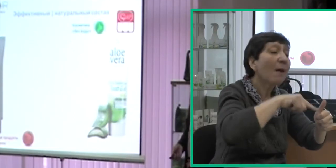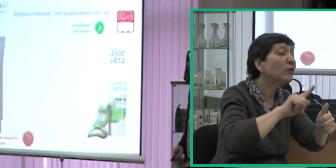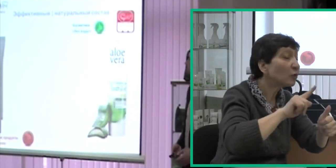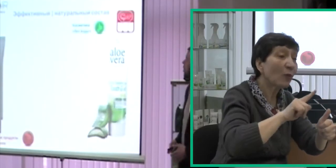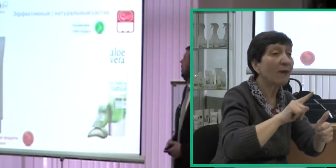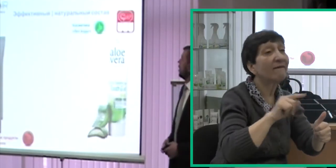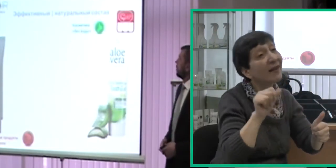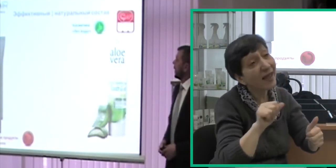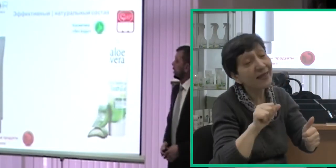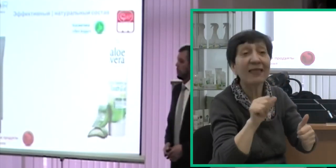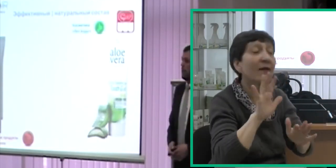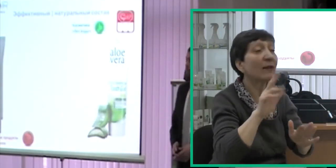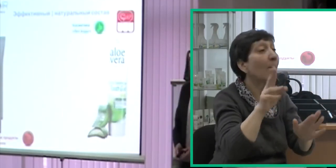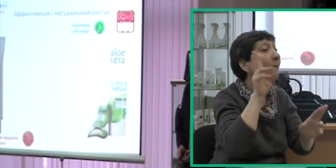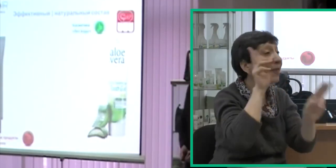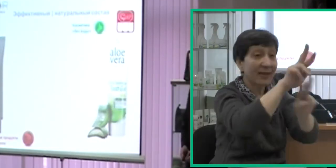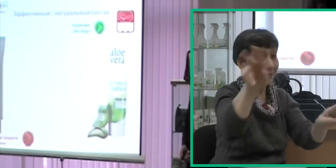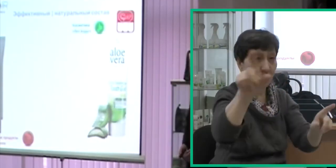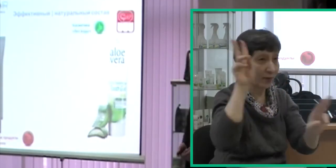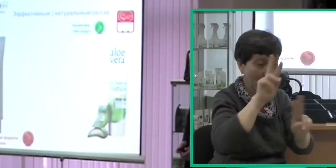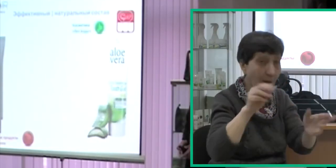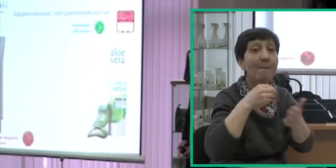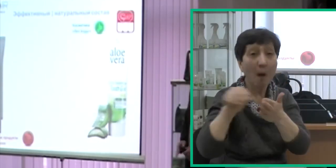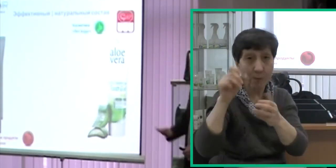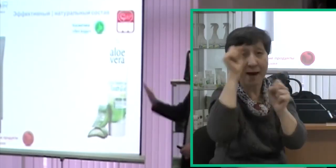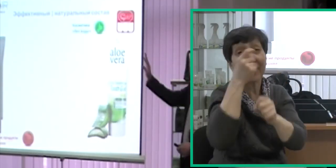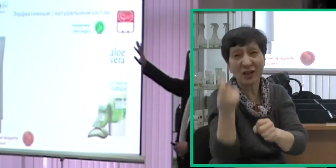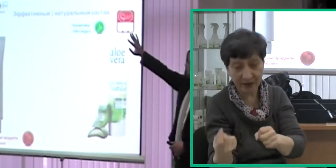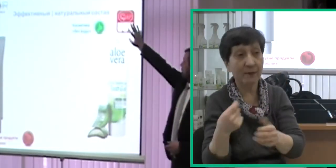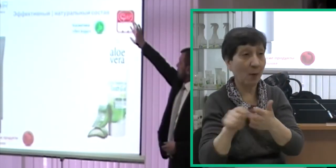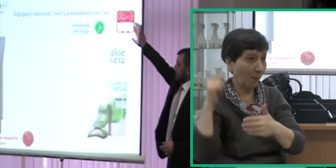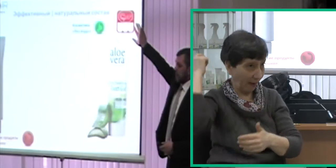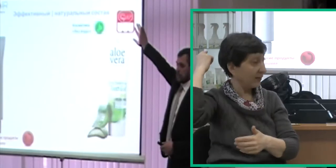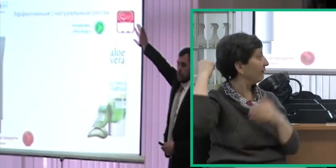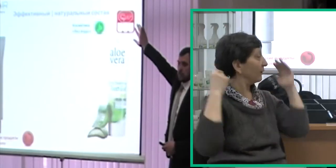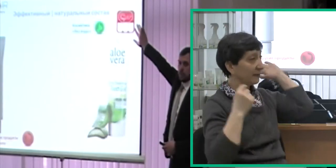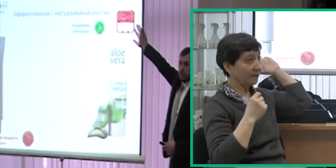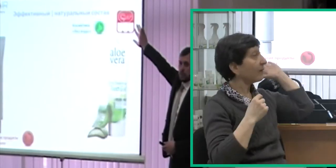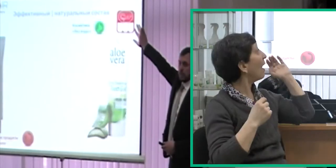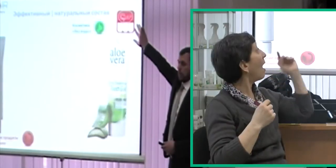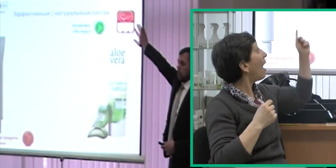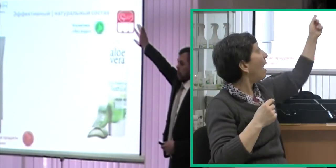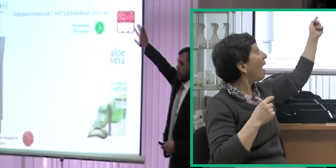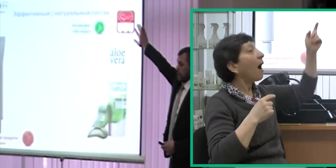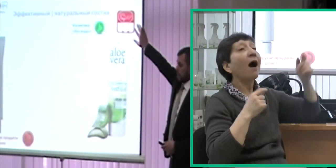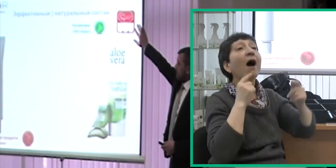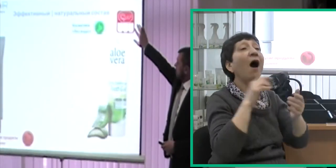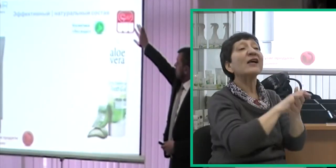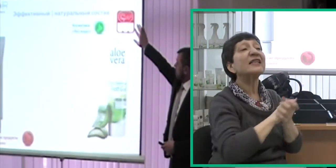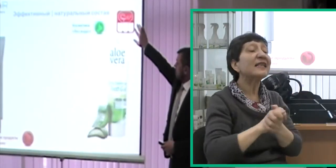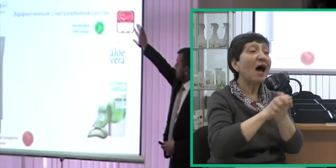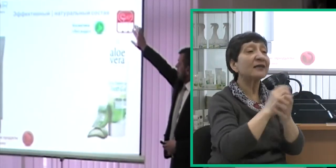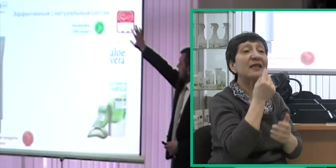на то является этот продукт вредным или длинным. Как я уже сказал, рекомендации Ассоциации стоматологов